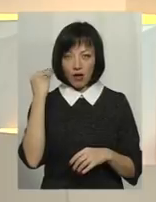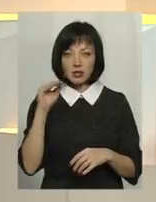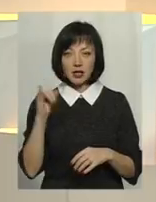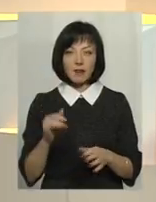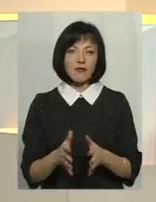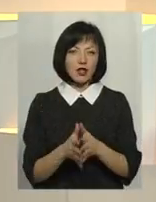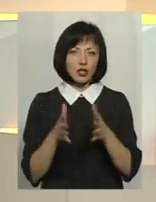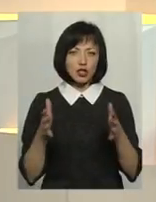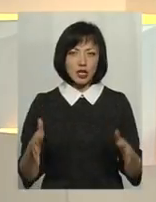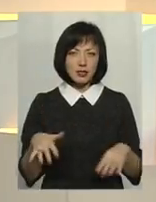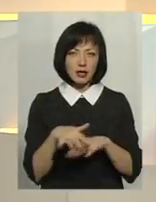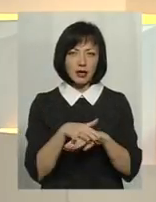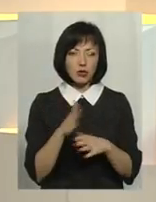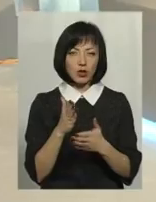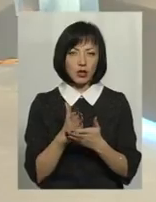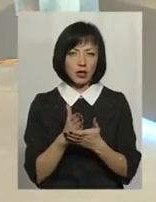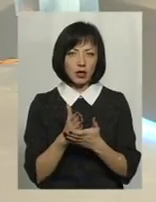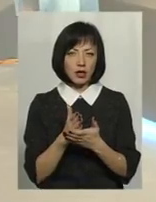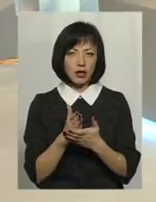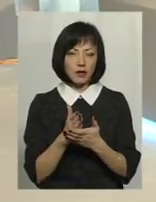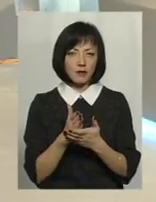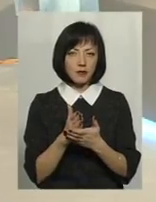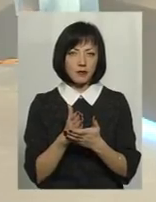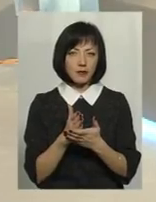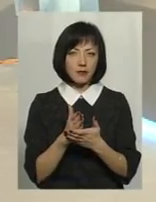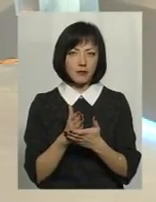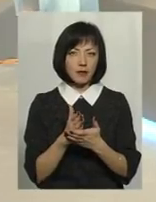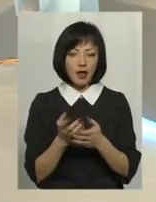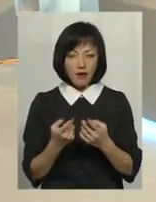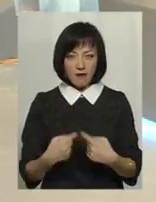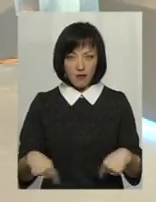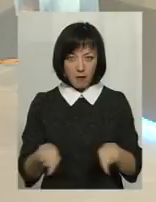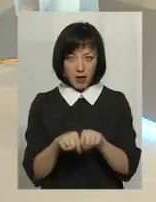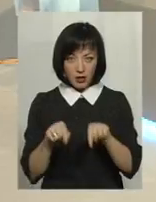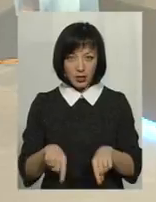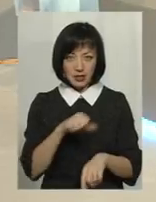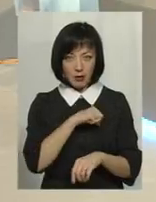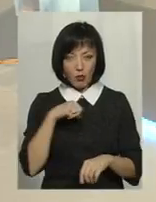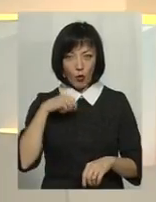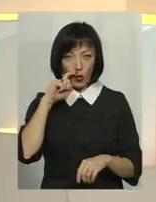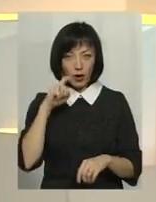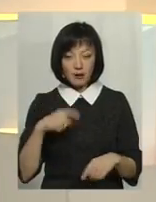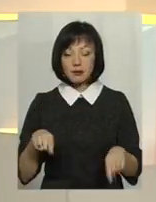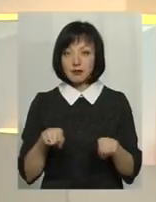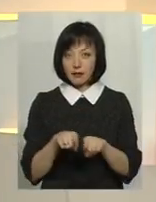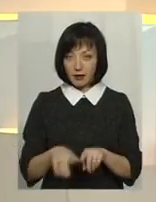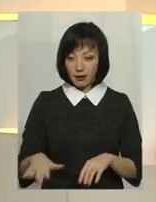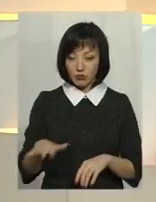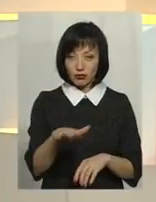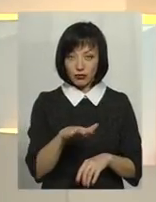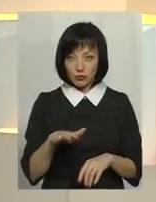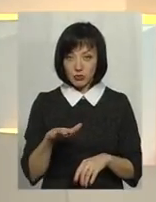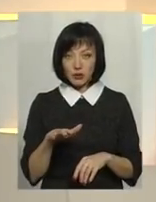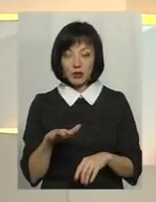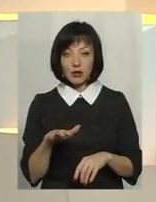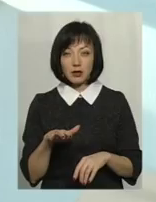величезний ринок є в межах самої України, і який теж з огляду